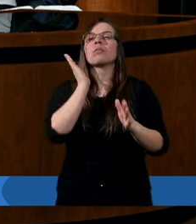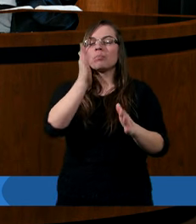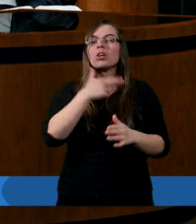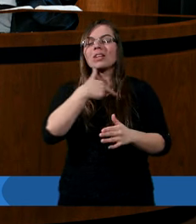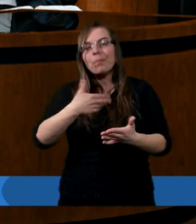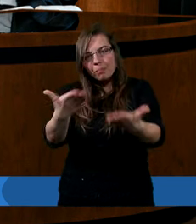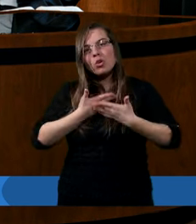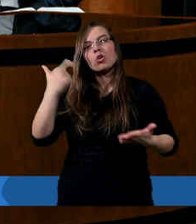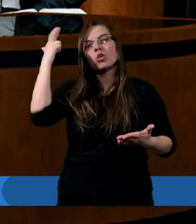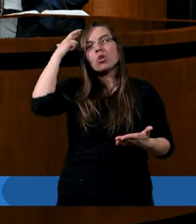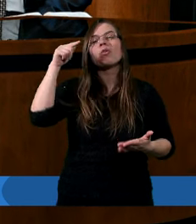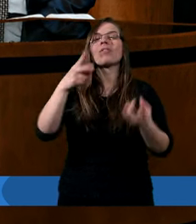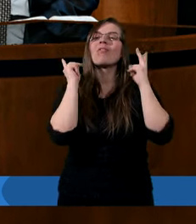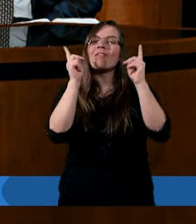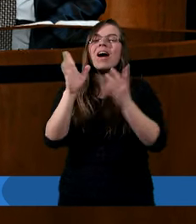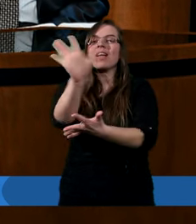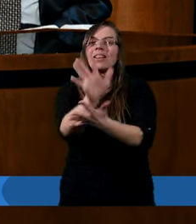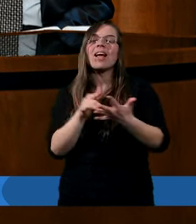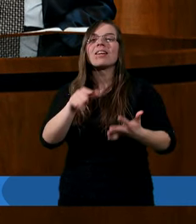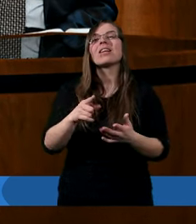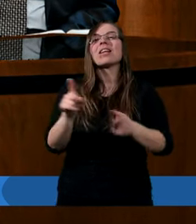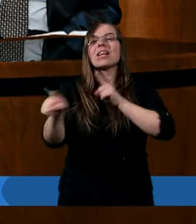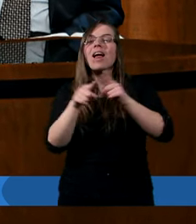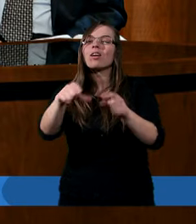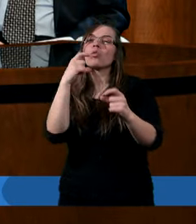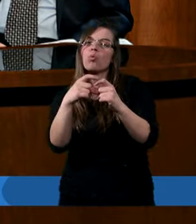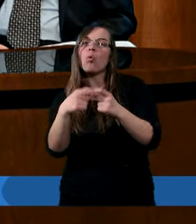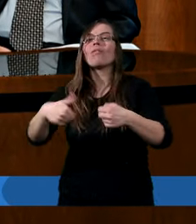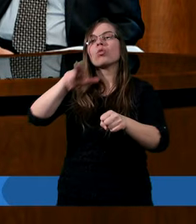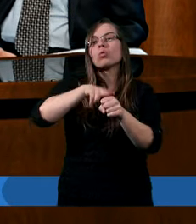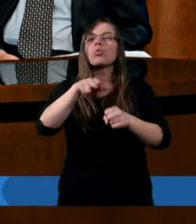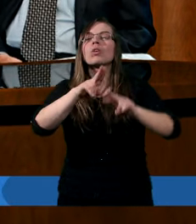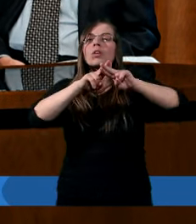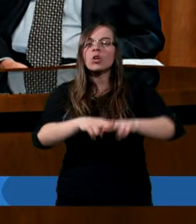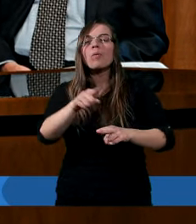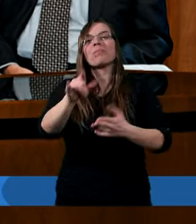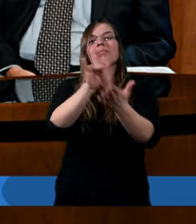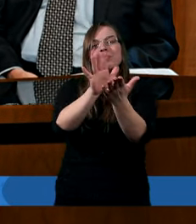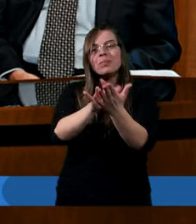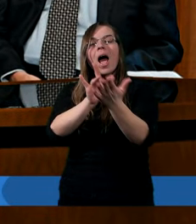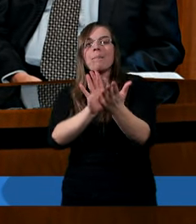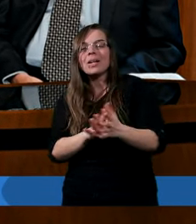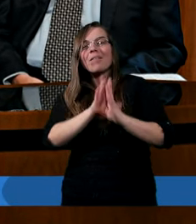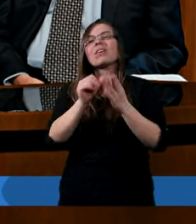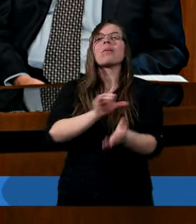nam zrozumieć wagę i treść i znaczenie tych słów, które zostały tu zanotowane i zapisane przez Pana Jezusa. Zaproszę